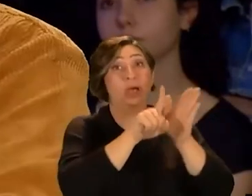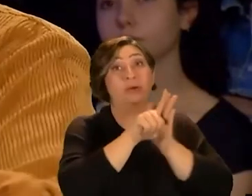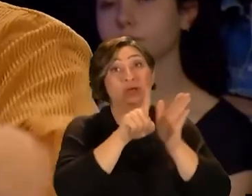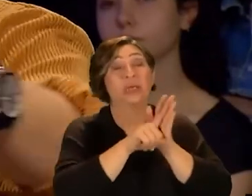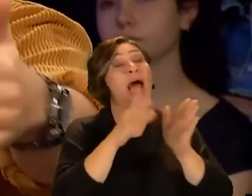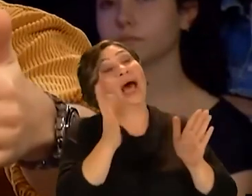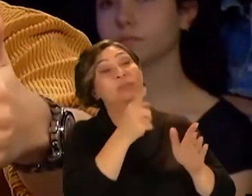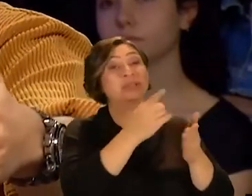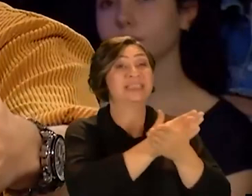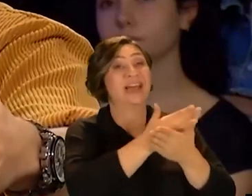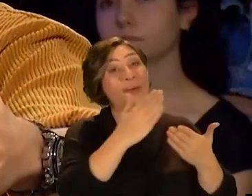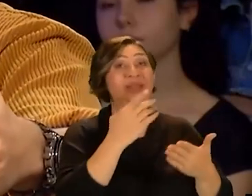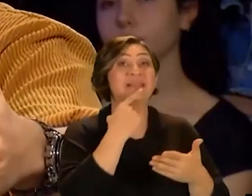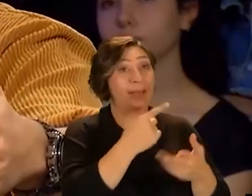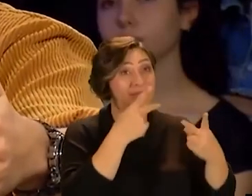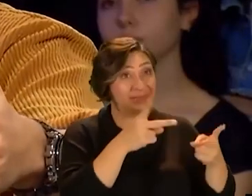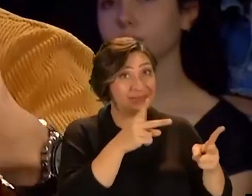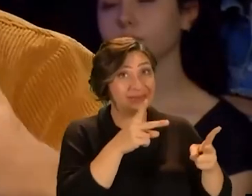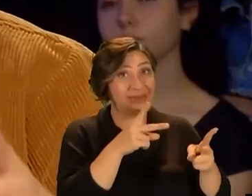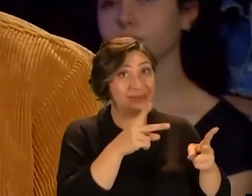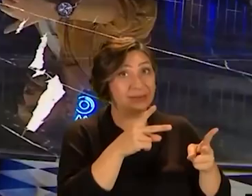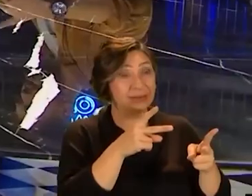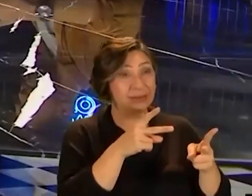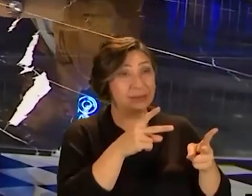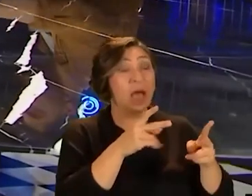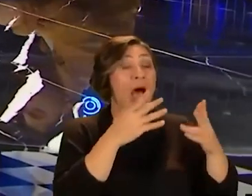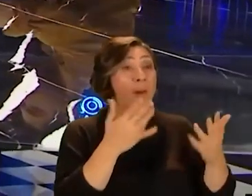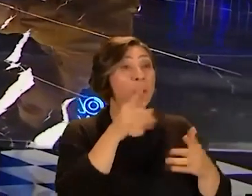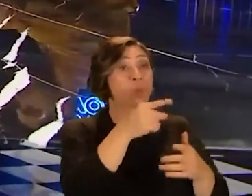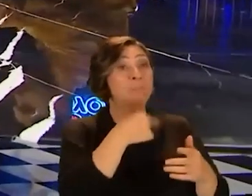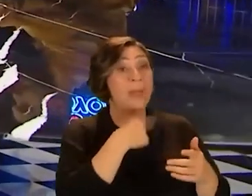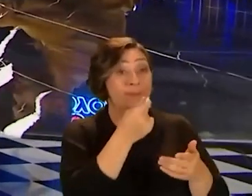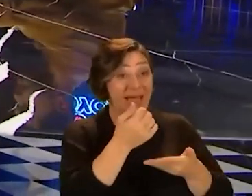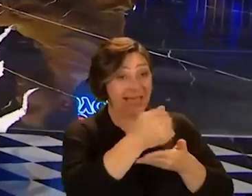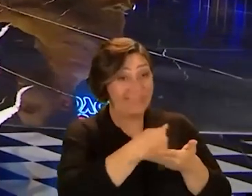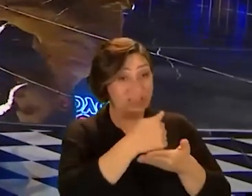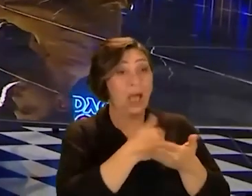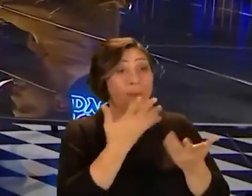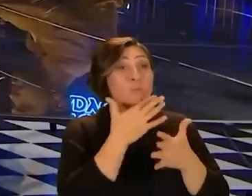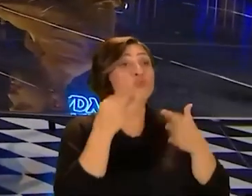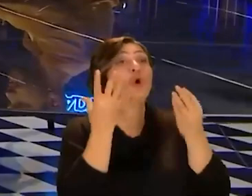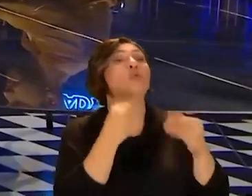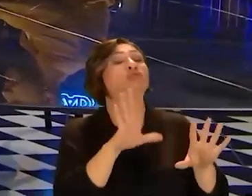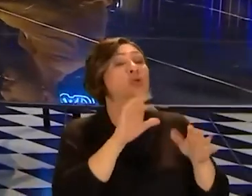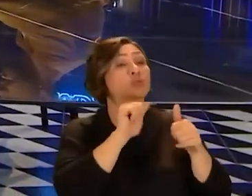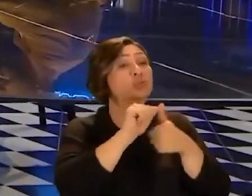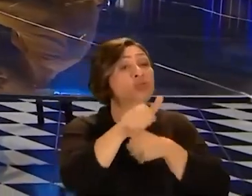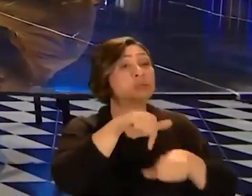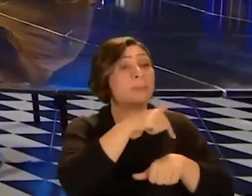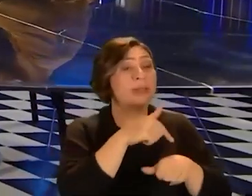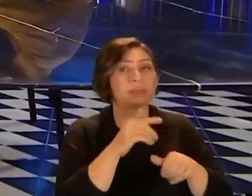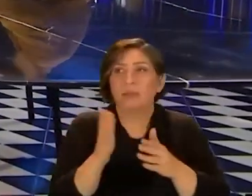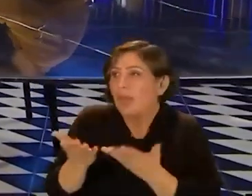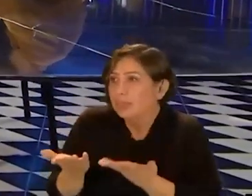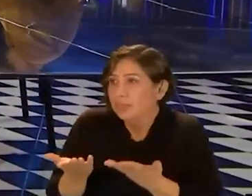bunu da başardık hadi bunu devam ettirelim de diyebiliriz ama bu bize para getirecek ama mutluluk getirmeyecek uzun vadede.